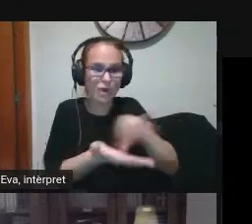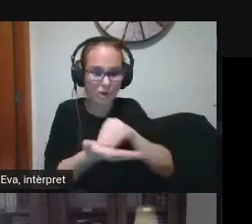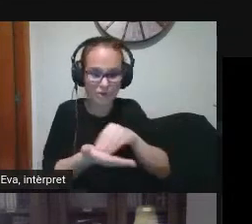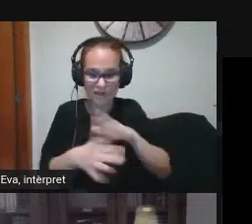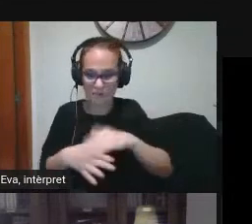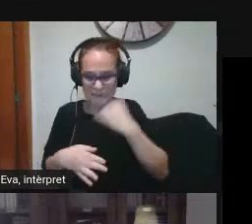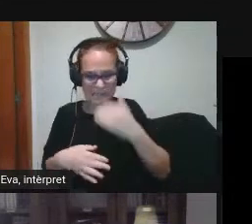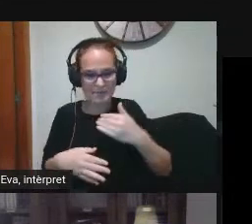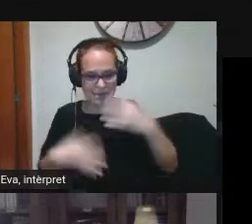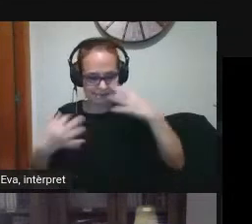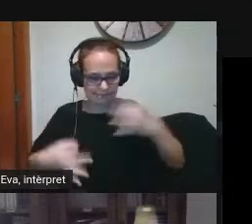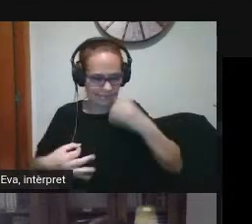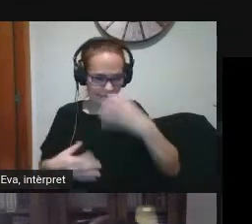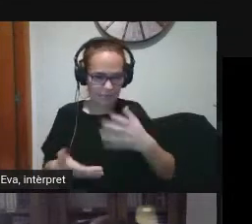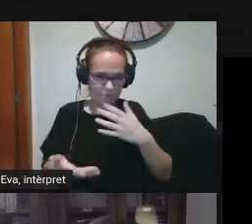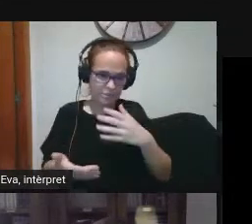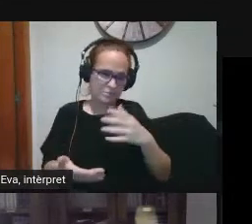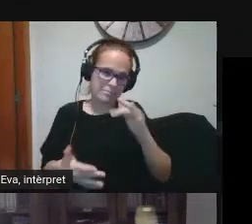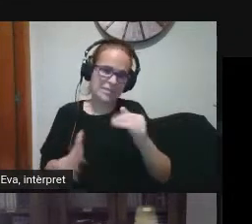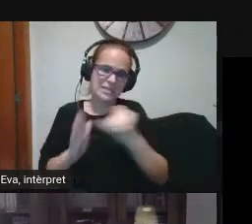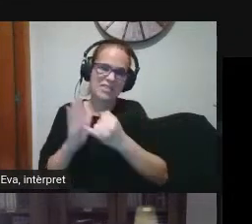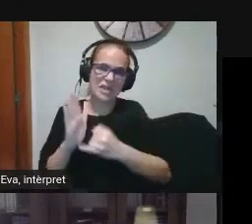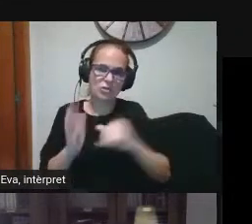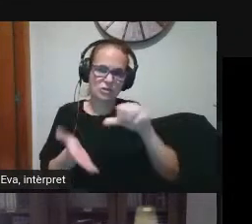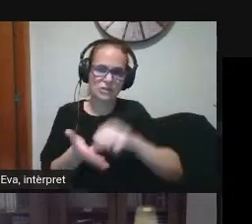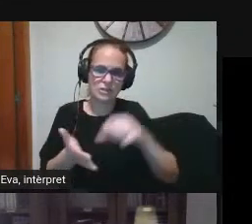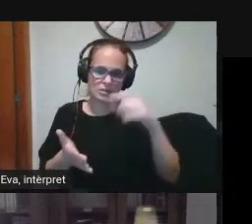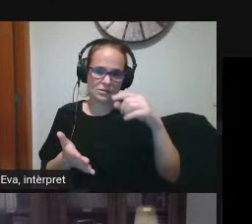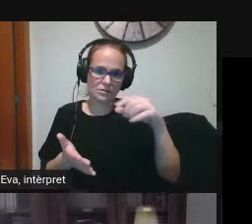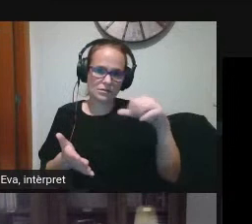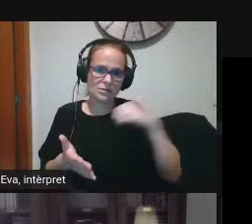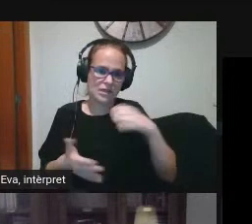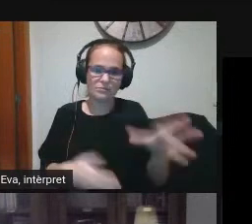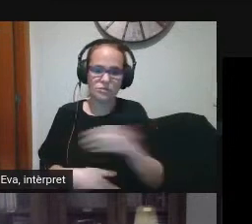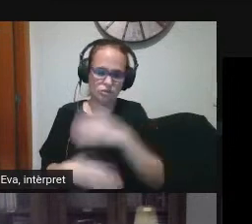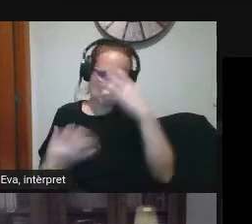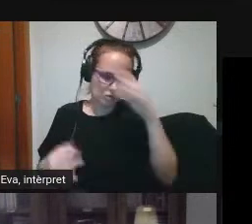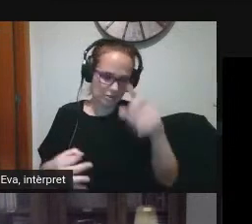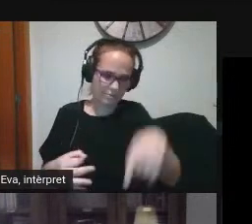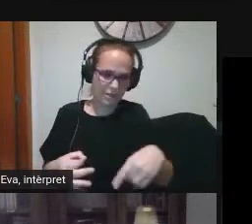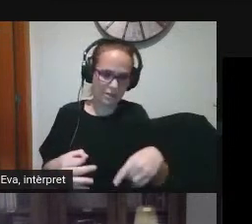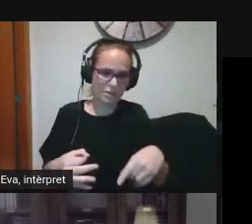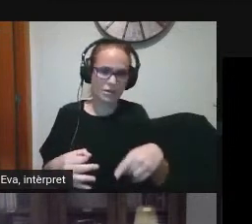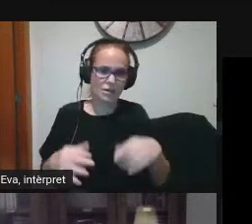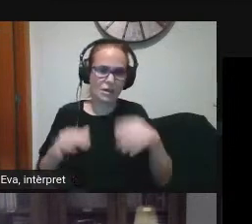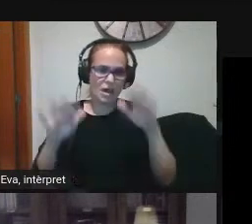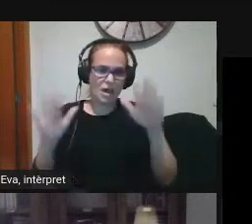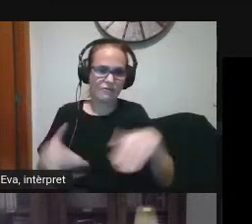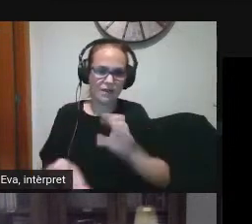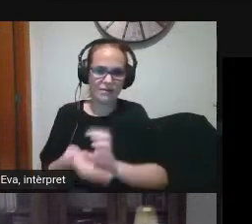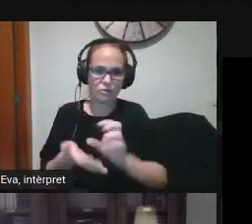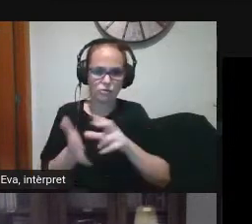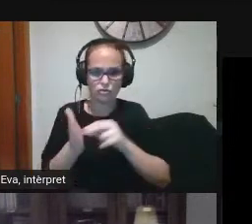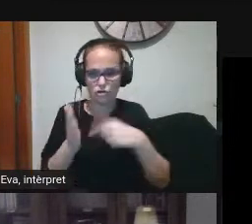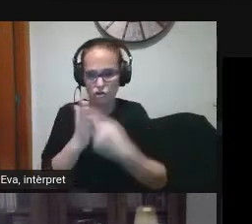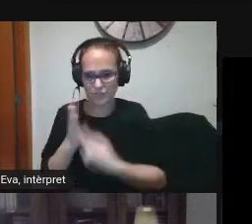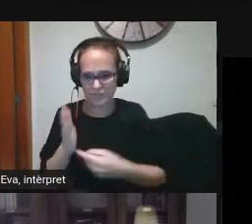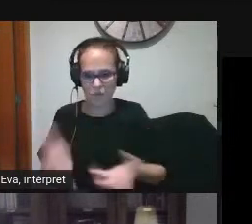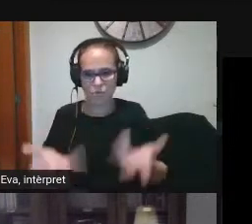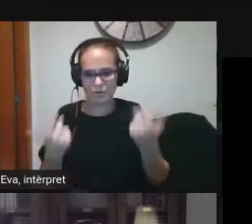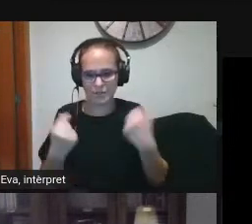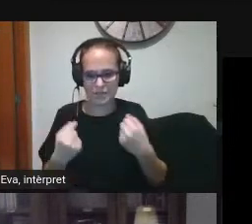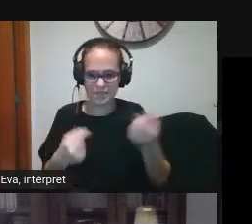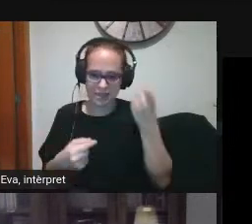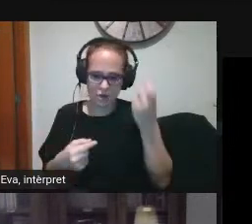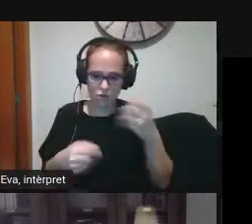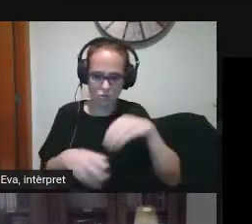per tant i evidentment indicadors de centre que això ho tenim tots hauríem de tenir tots posem unes notes al final de curs sobre la competència digital de l